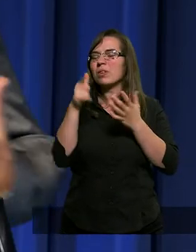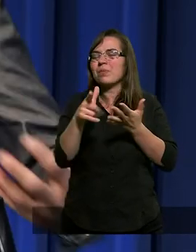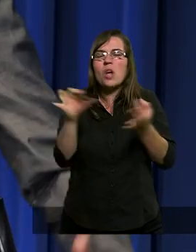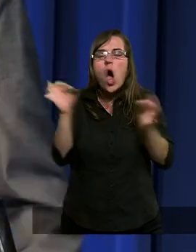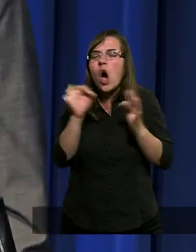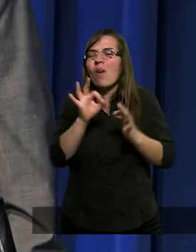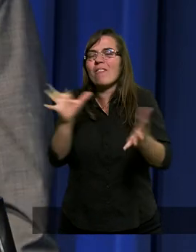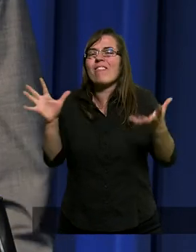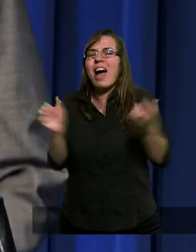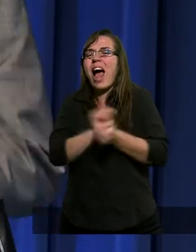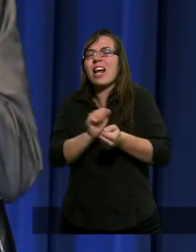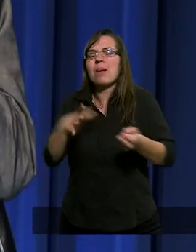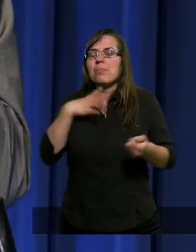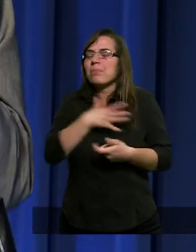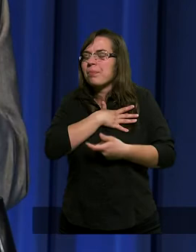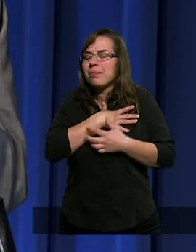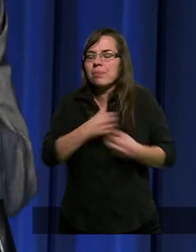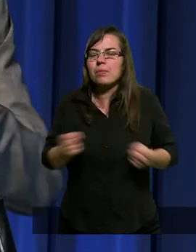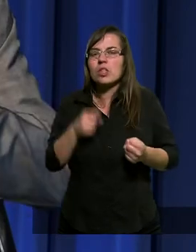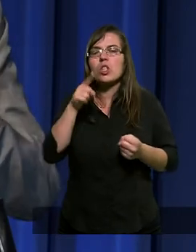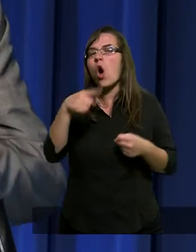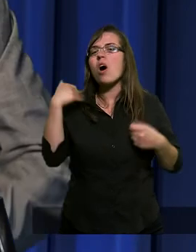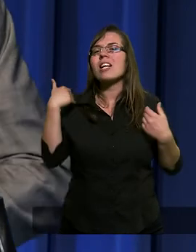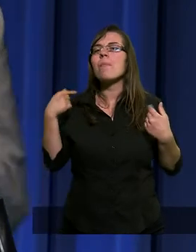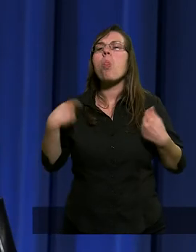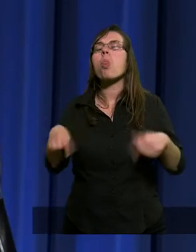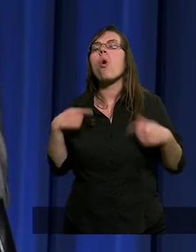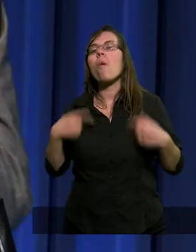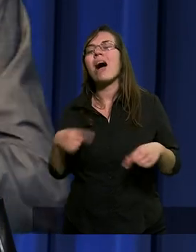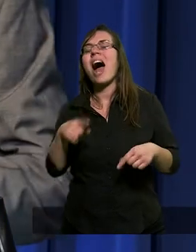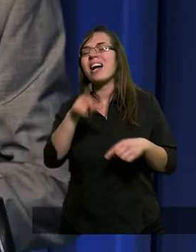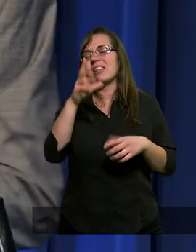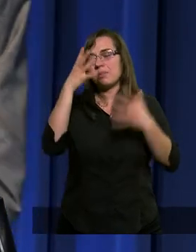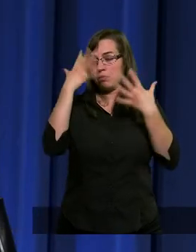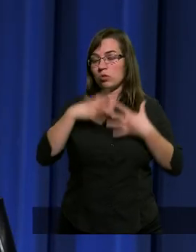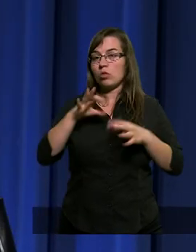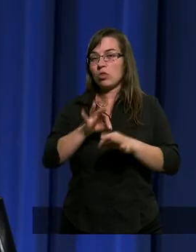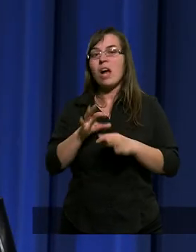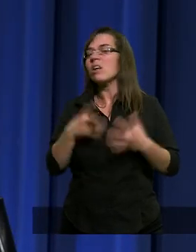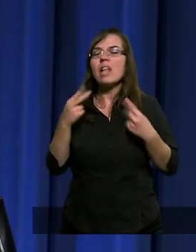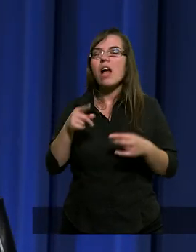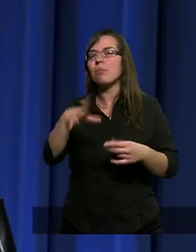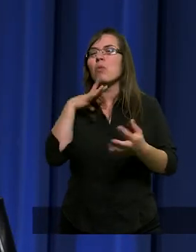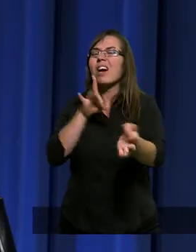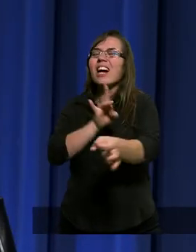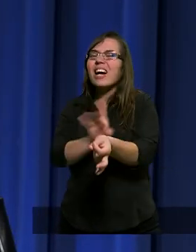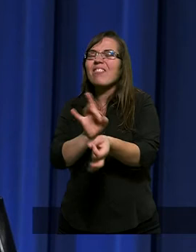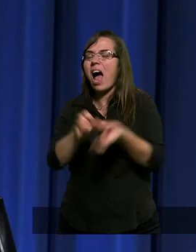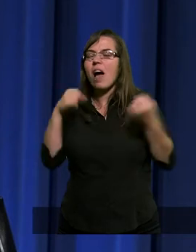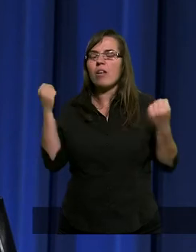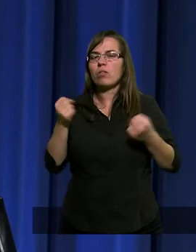straszliwej walce to był pot, ale to nie był normalny pot, to był krwawy płot.